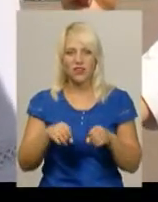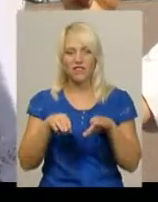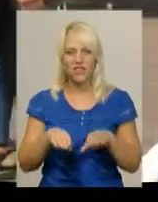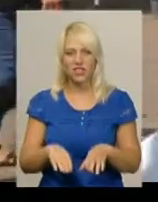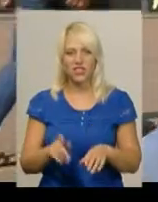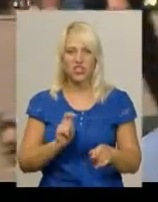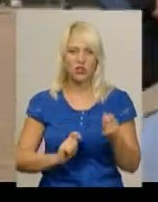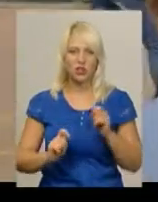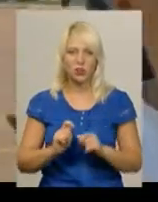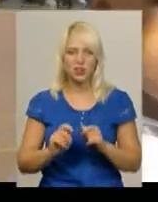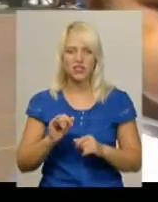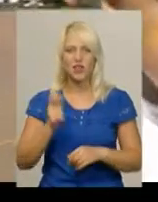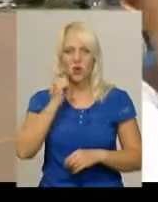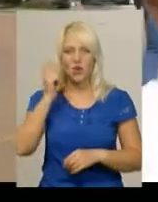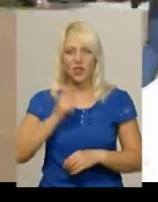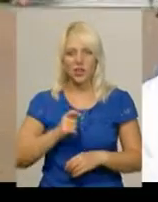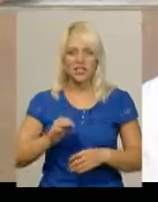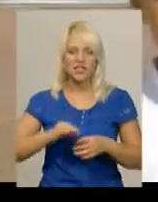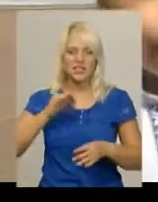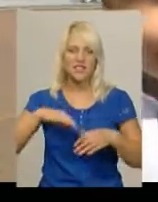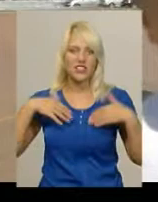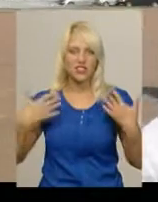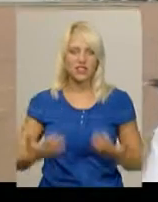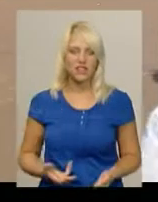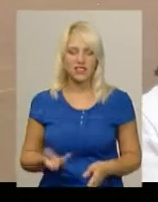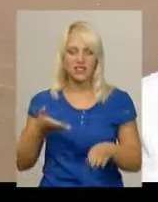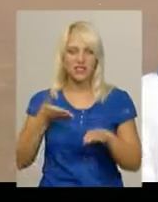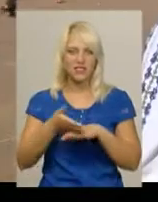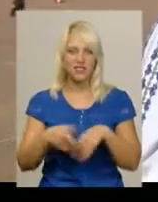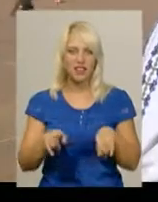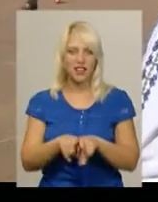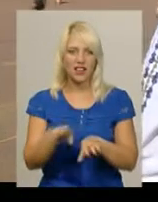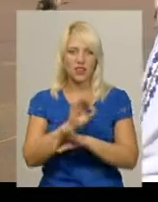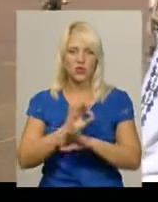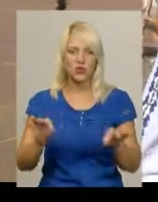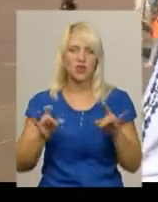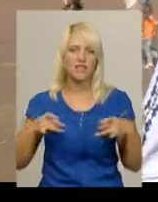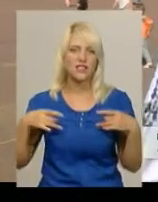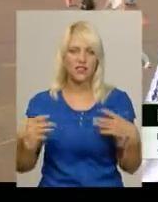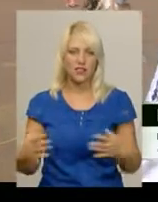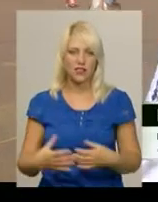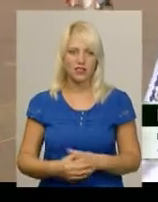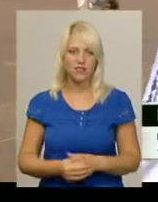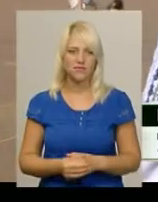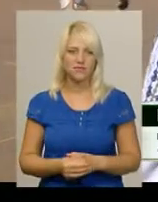вдягнутися в українські вишиванки і відвідати таке чудове свято День